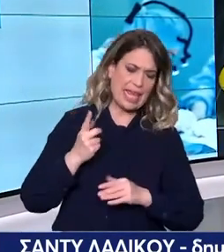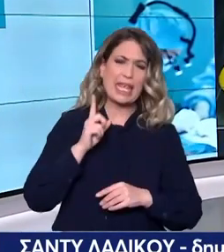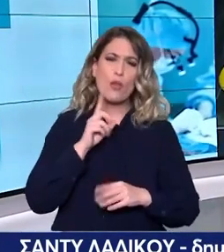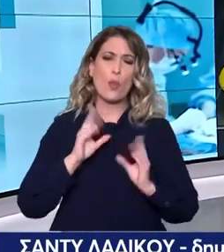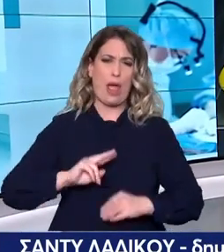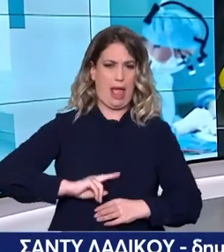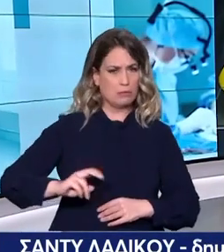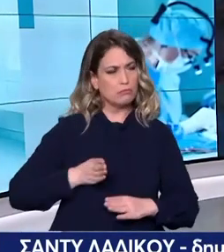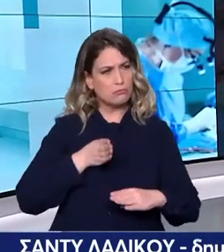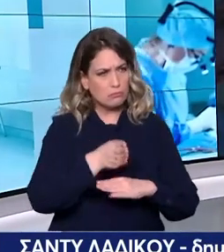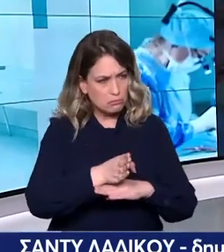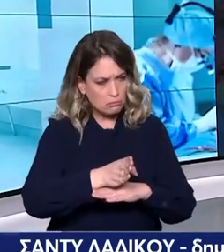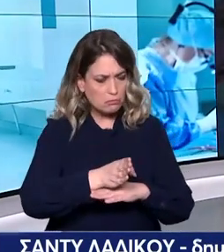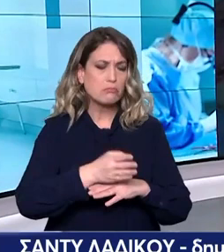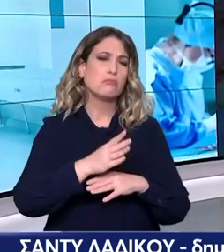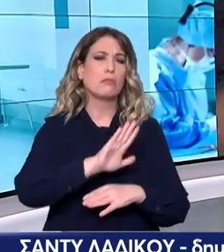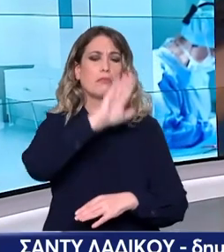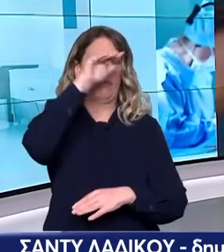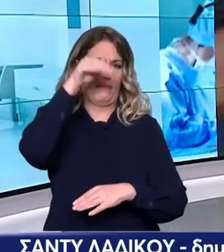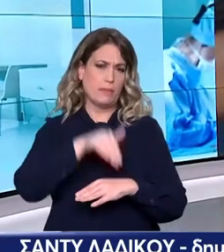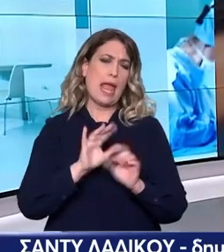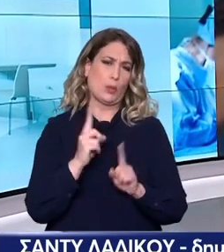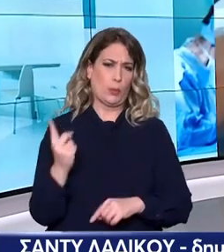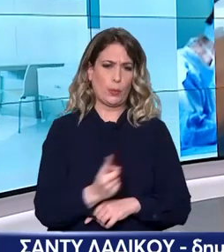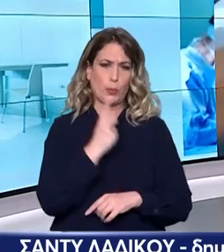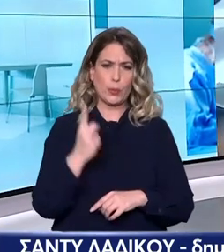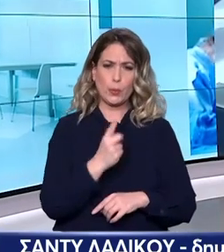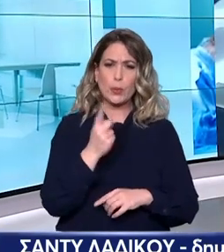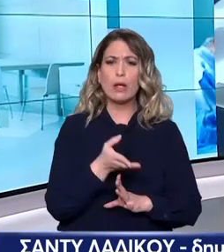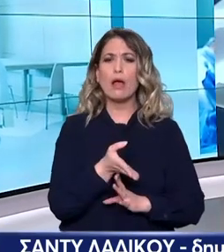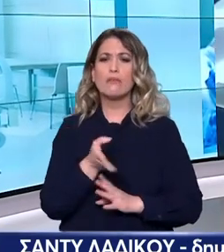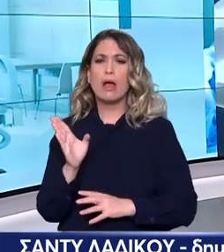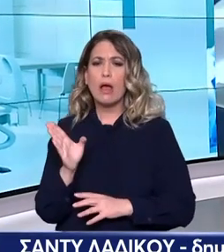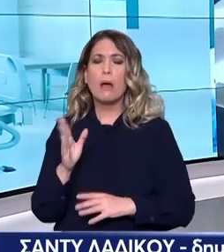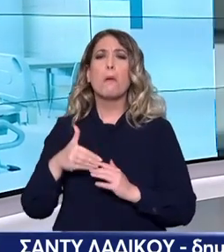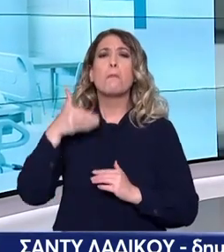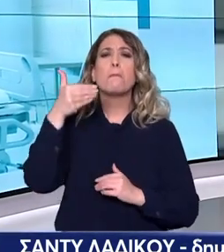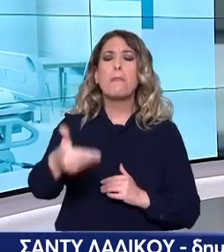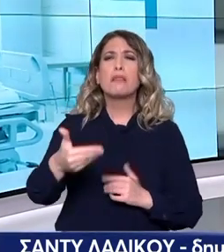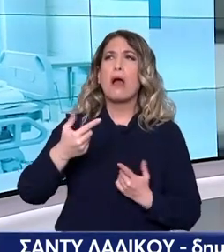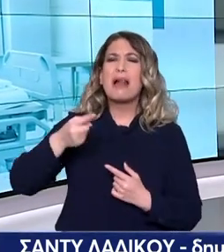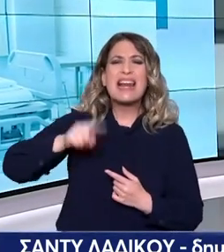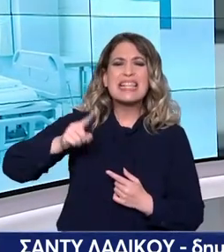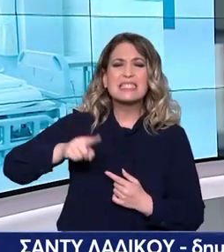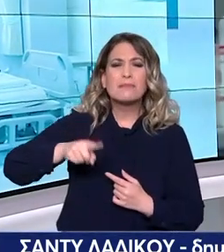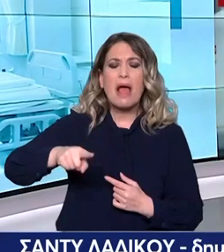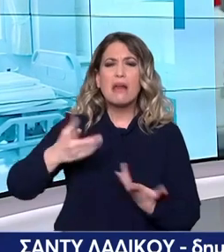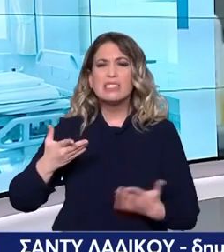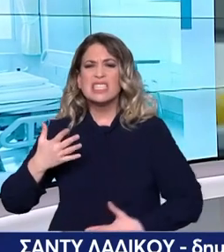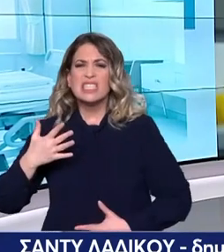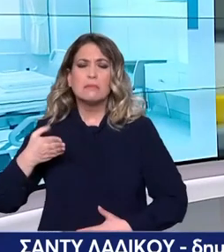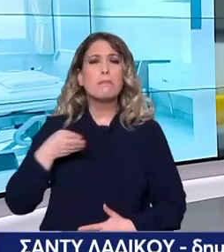Έφυγε αφήμερών, διότι προφανώς έτσι τις είχαν πει. Όμως προσήλθε μετά από κάποιες ημέρες, διότι φαίνεται ότι είχε